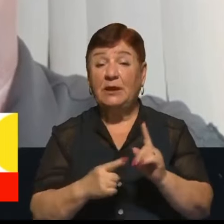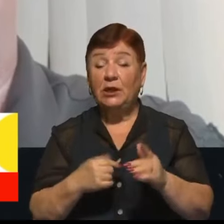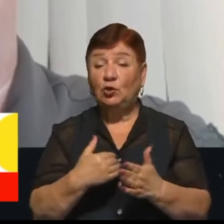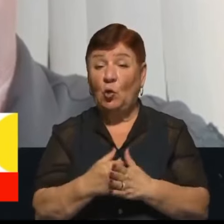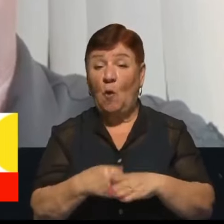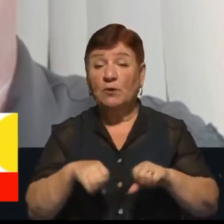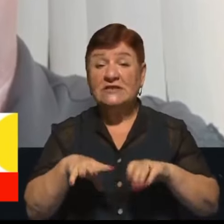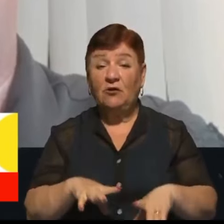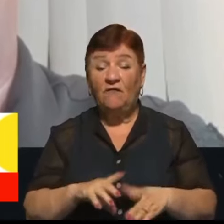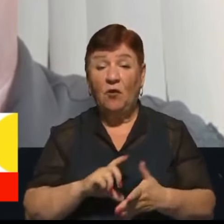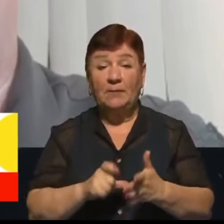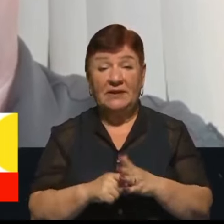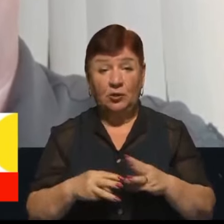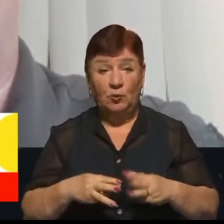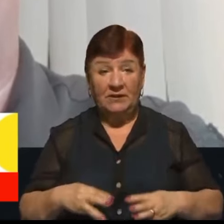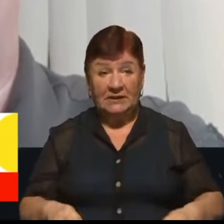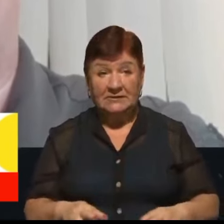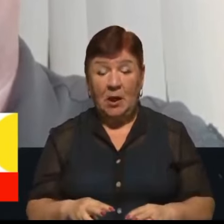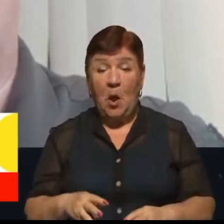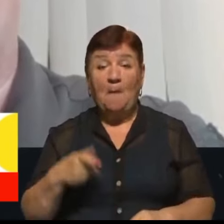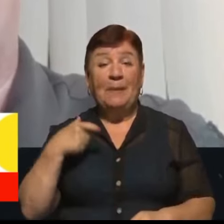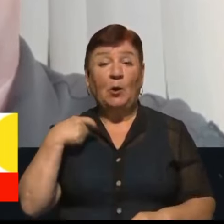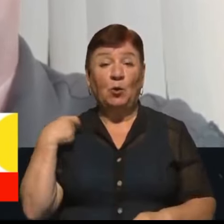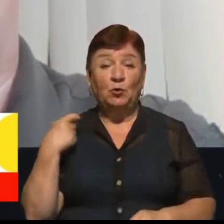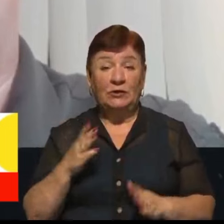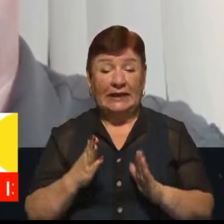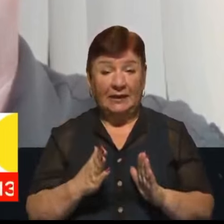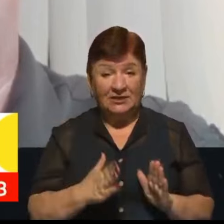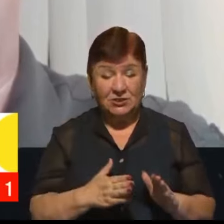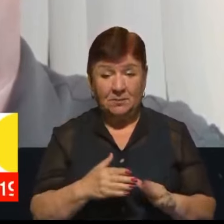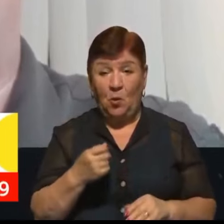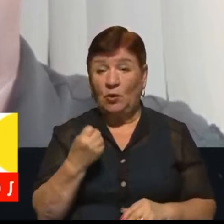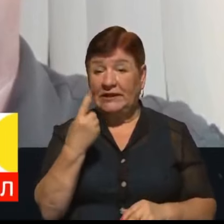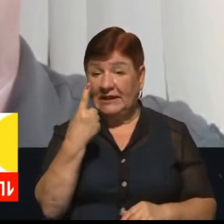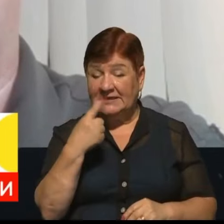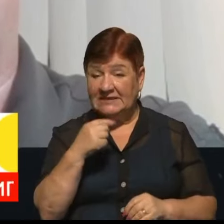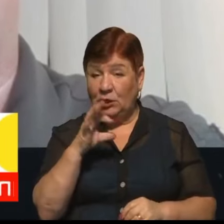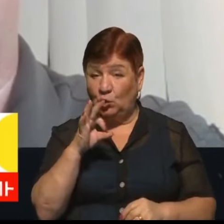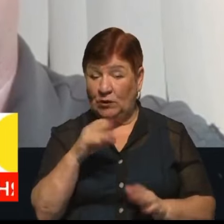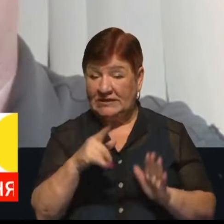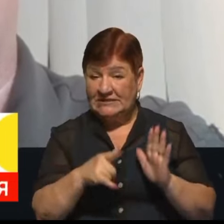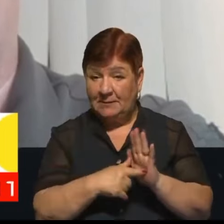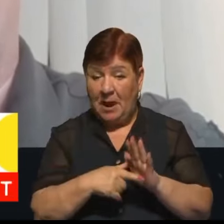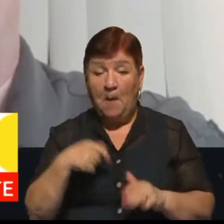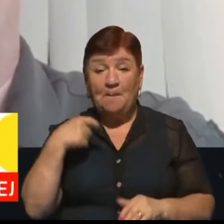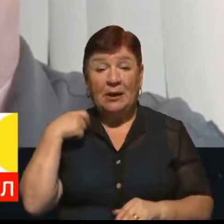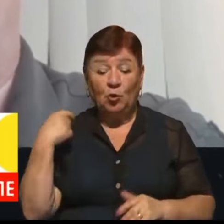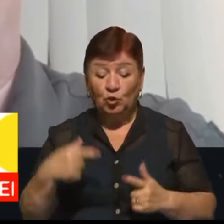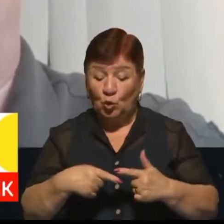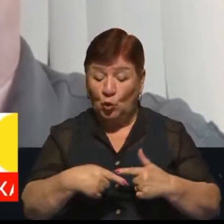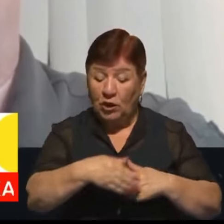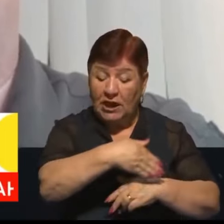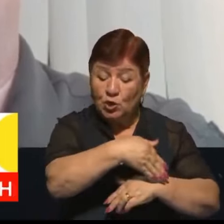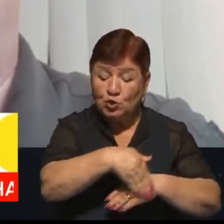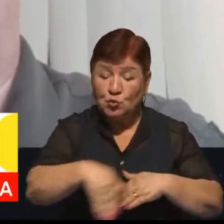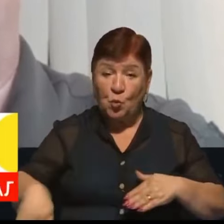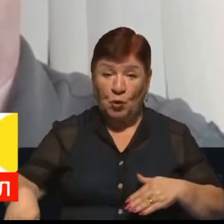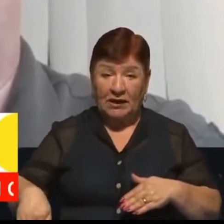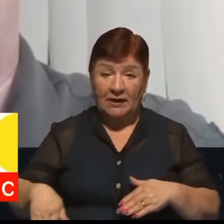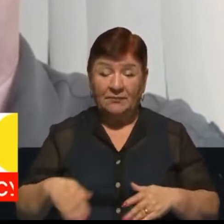Кабінету міністрів про прикордонний режим 1147, але це стосується прикордонної смуги. І